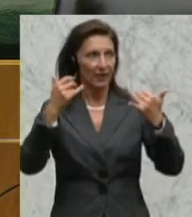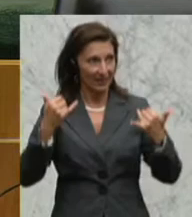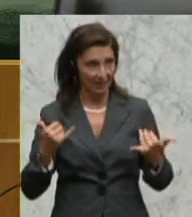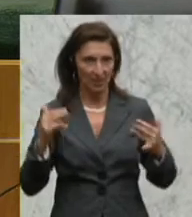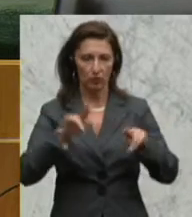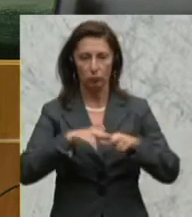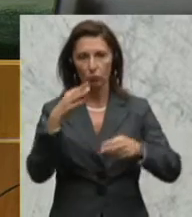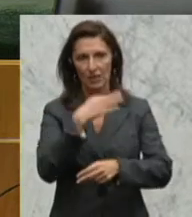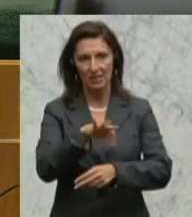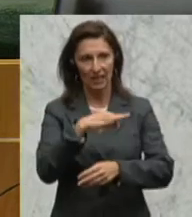Bundeskanzler das Wort.